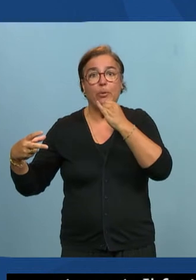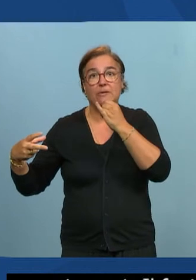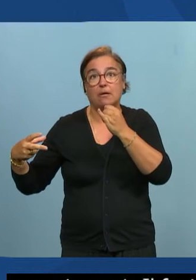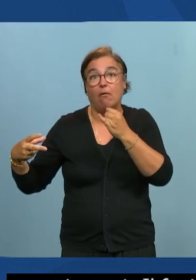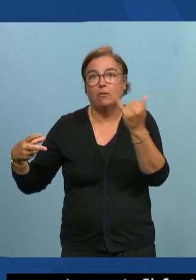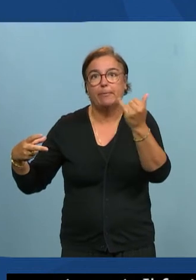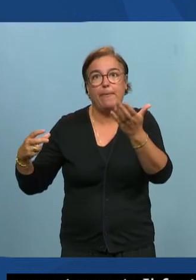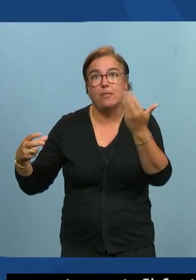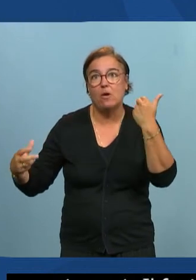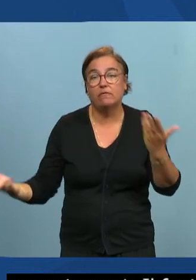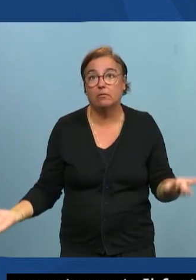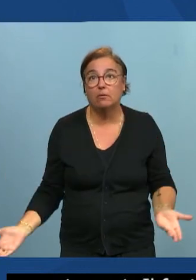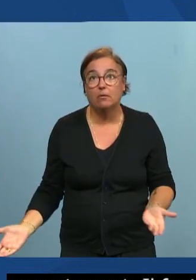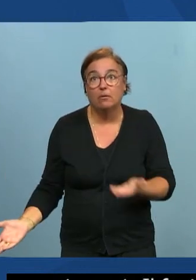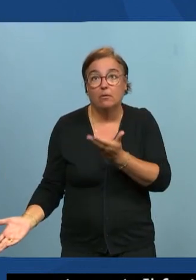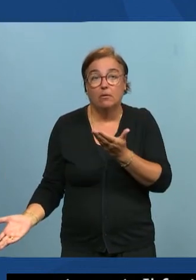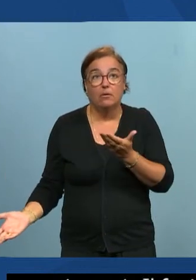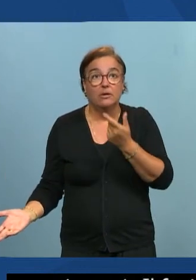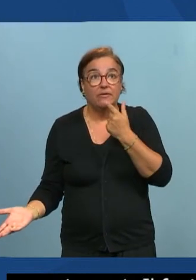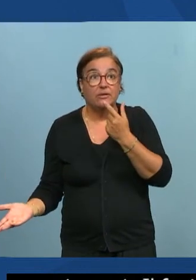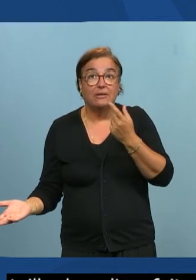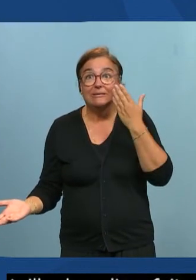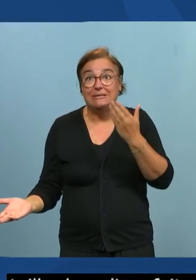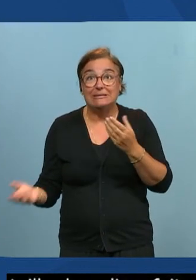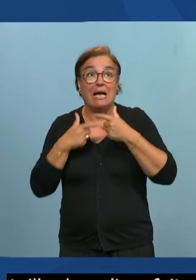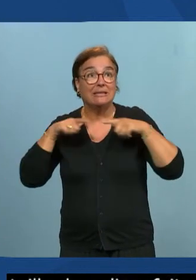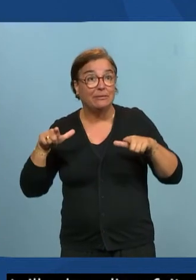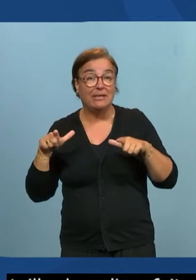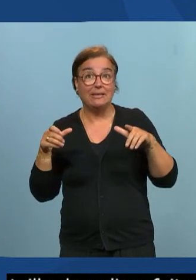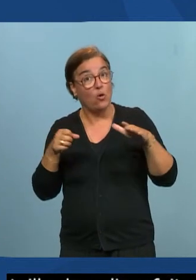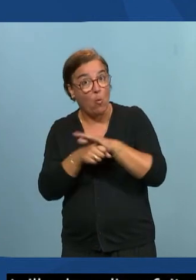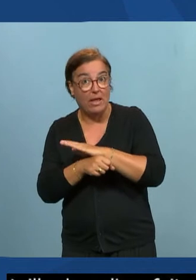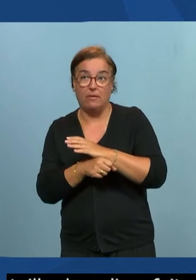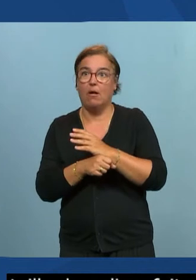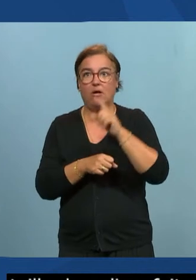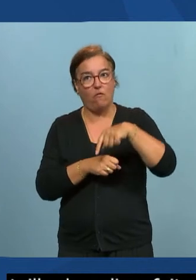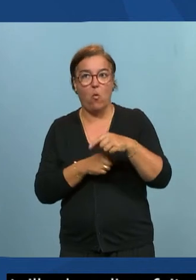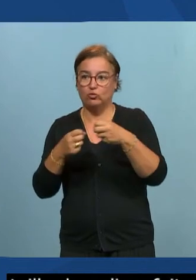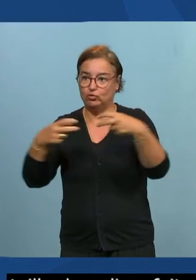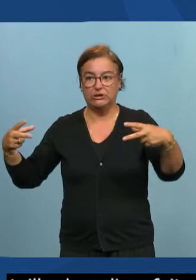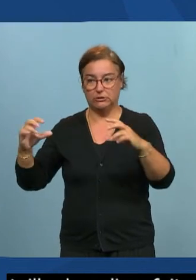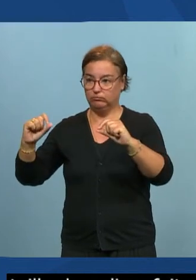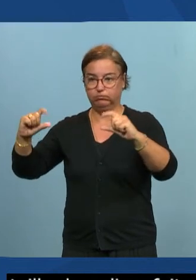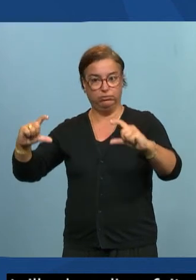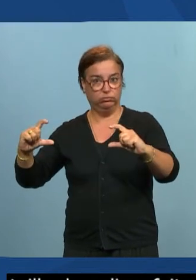si vous voulez votre vidéo si vous mettez bien les sous-titres à la bonne taille et faites